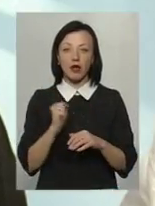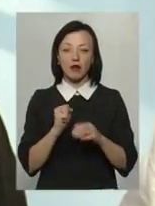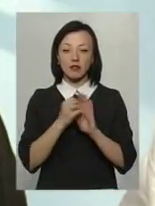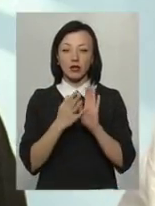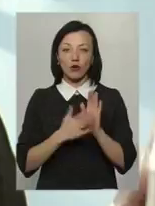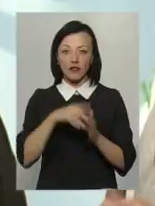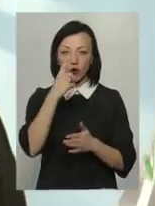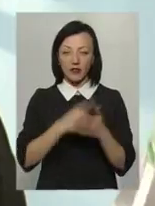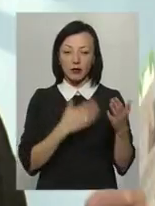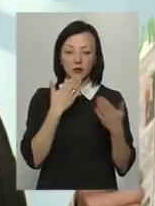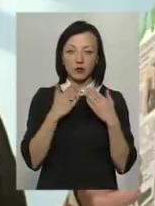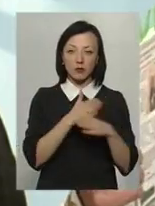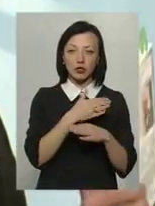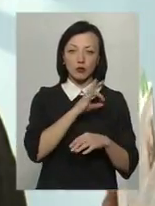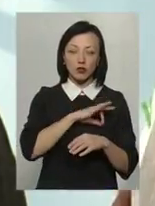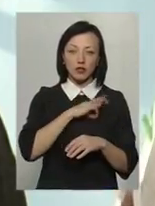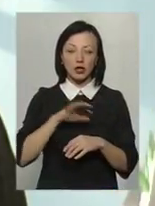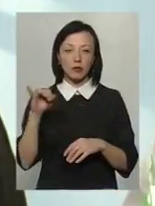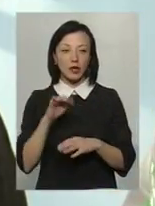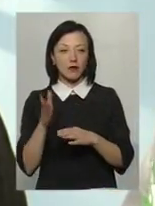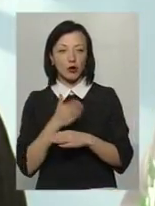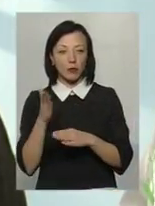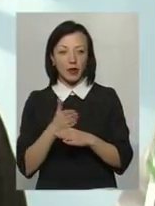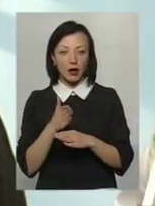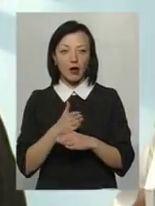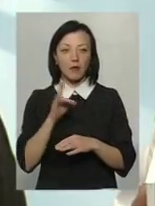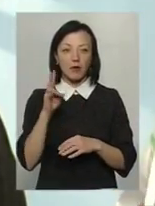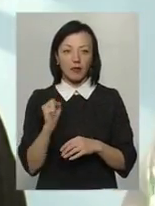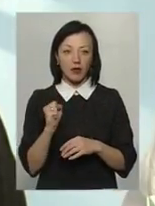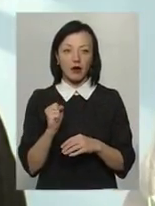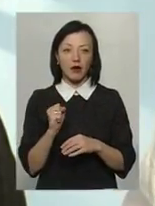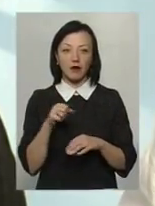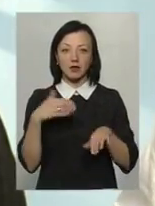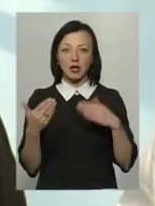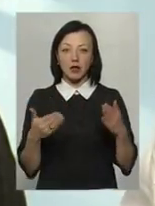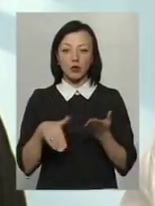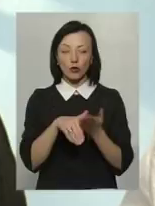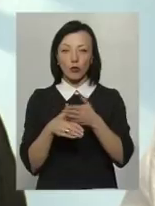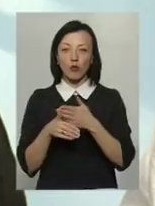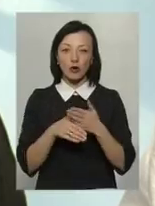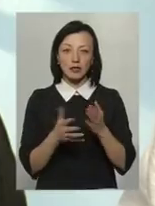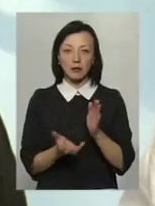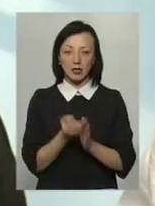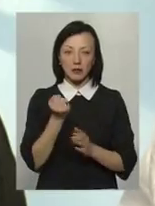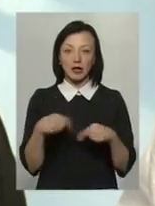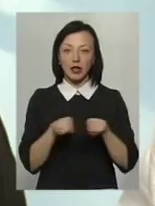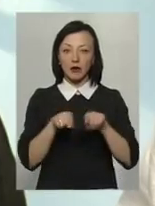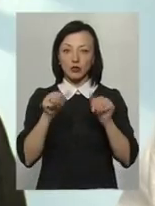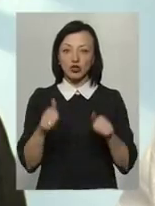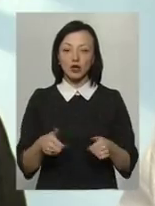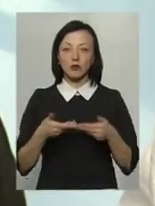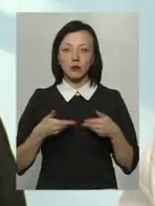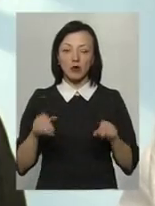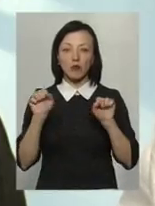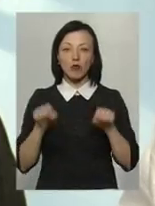довірчих відношень між споживачами і виробниками, на взаємодопомозі і на взаємопідтримці. Таким чином ми